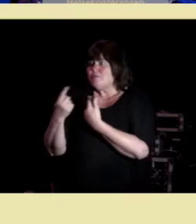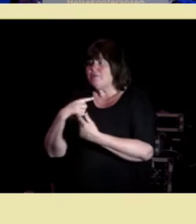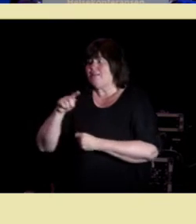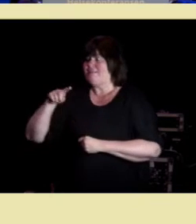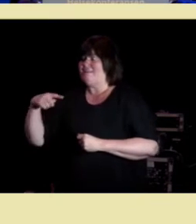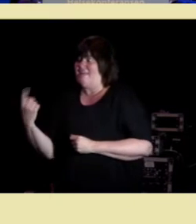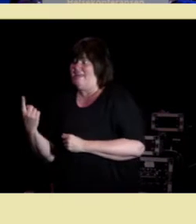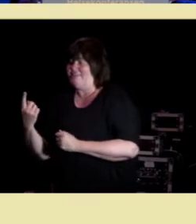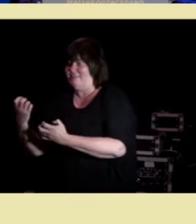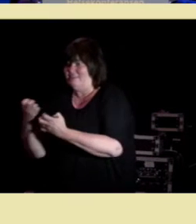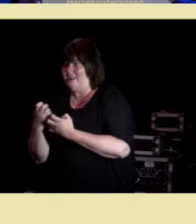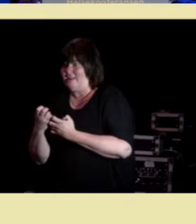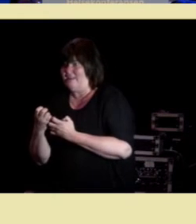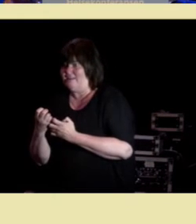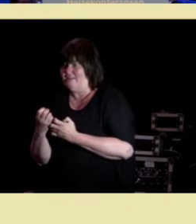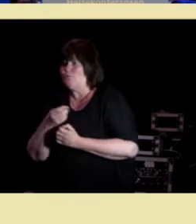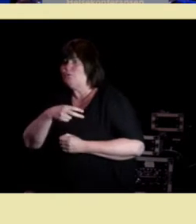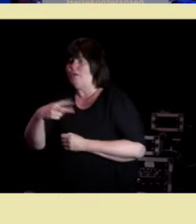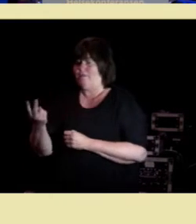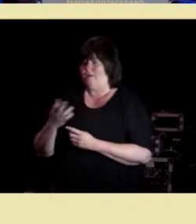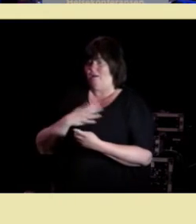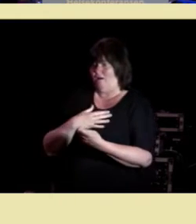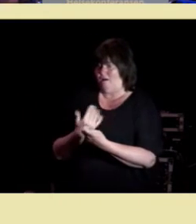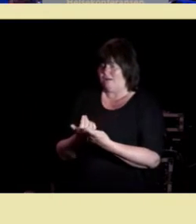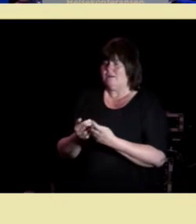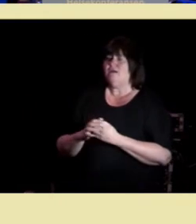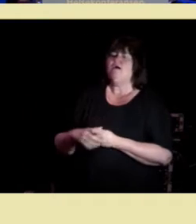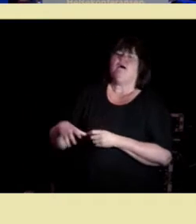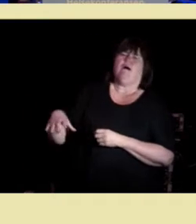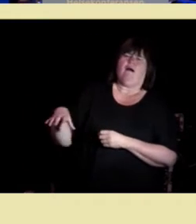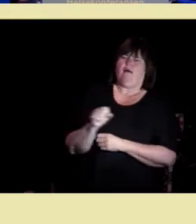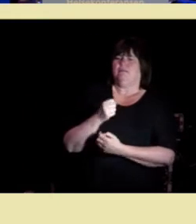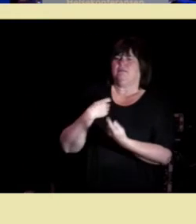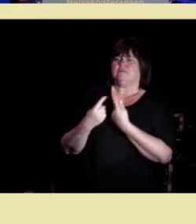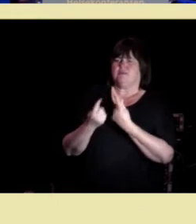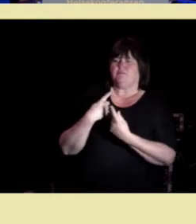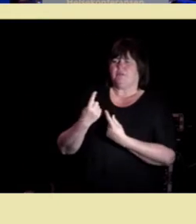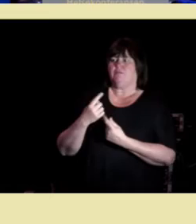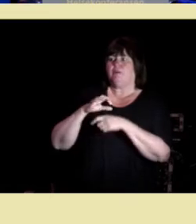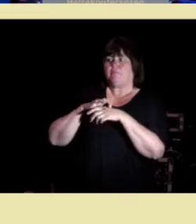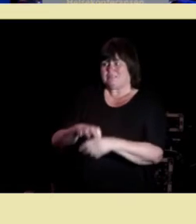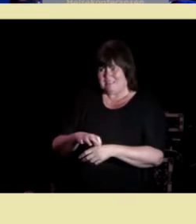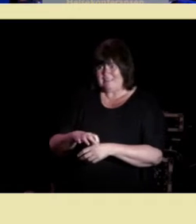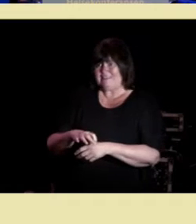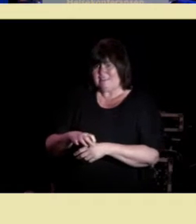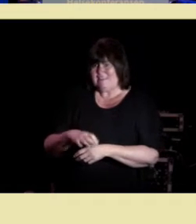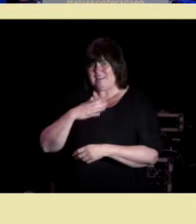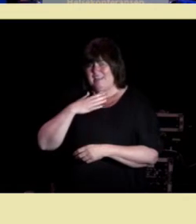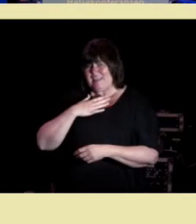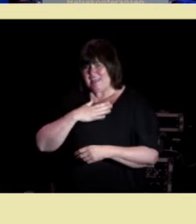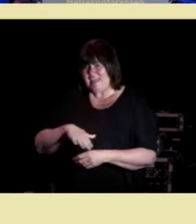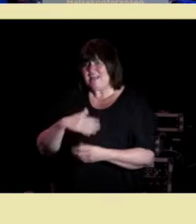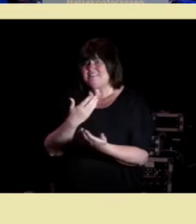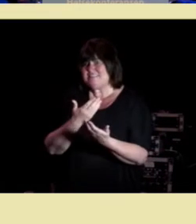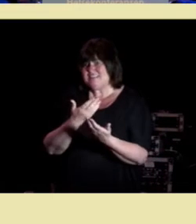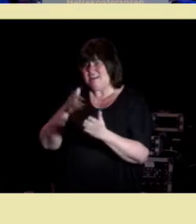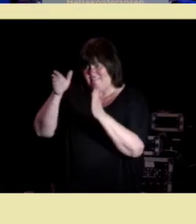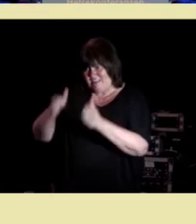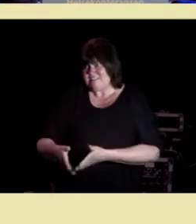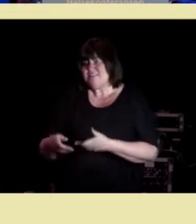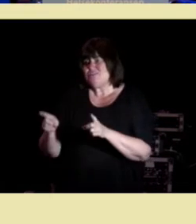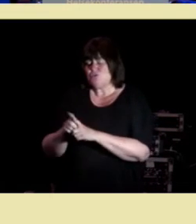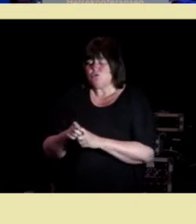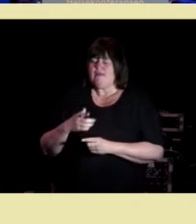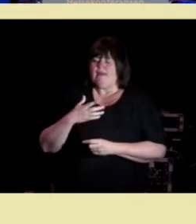noe som den andre har alle alle samtaler med pasienter i helsevesenet er i utgangspunktet slik helsepersonellet har